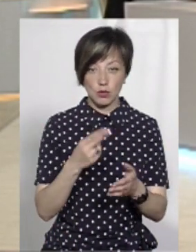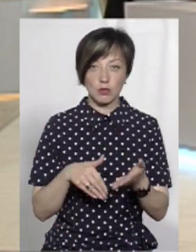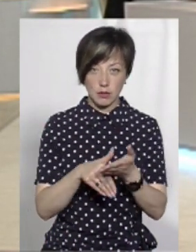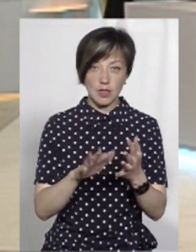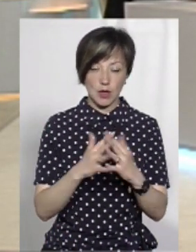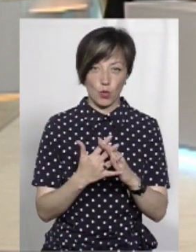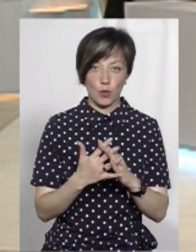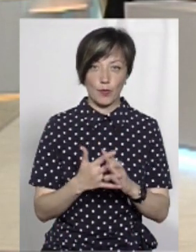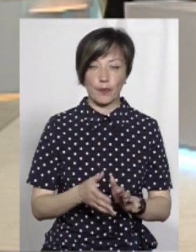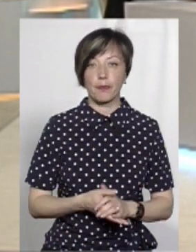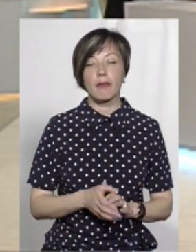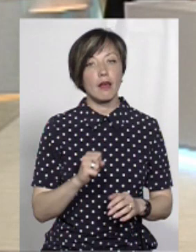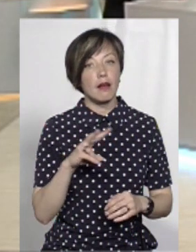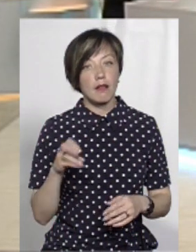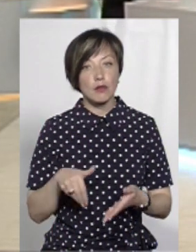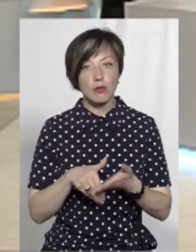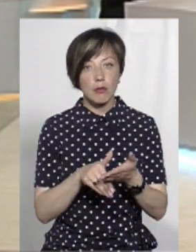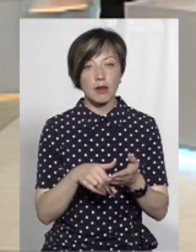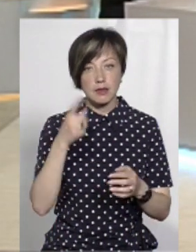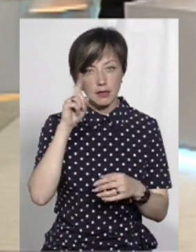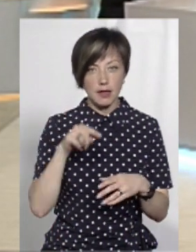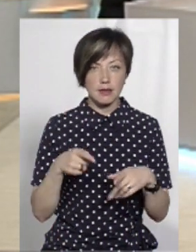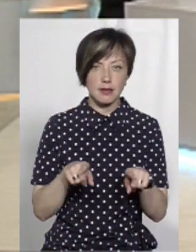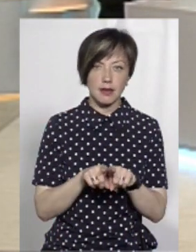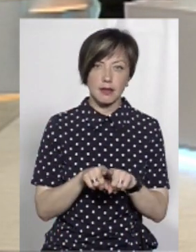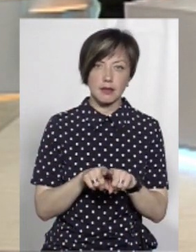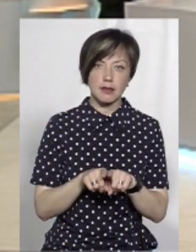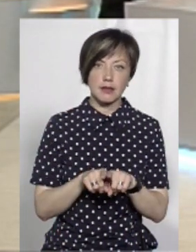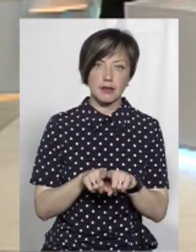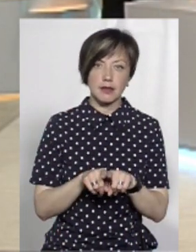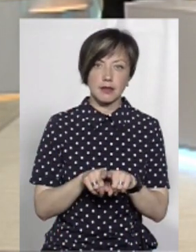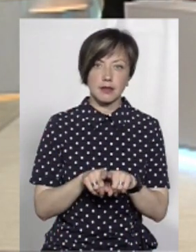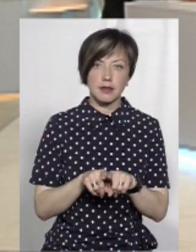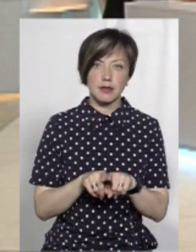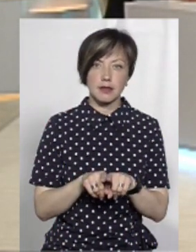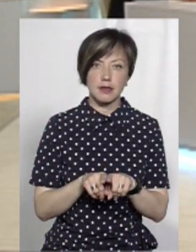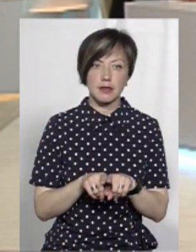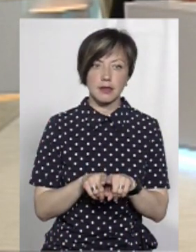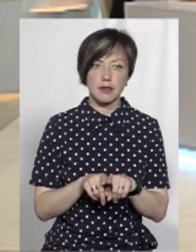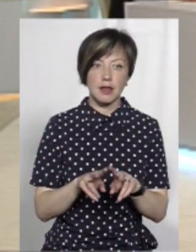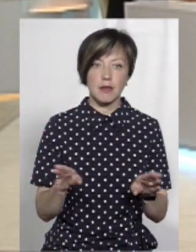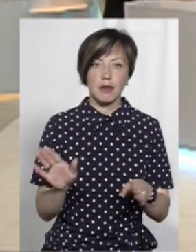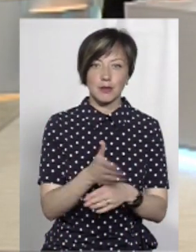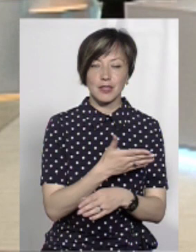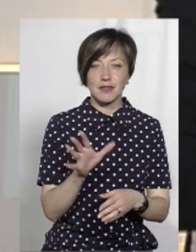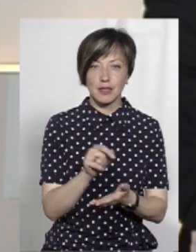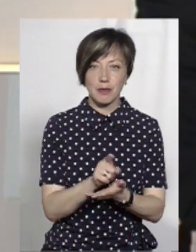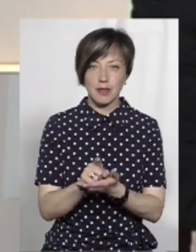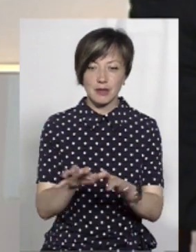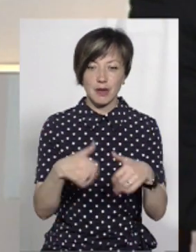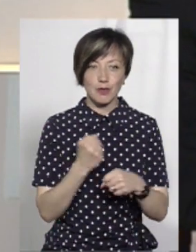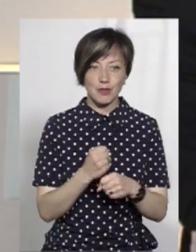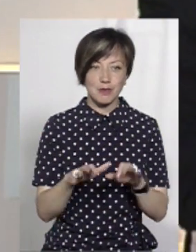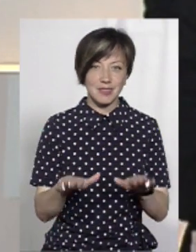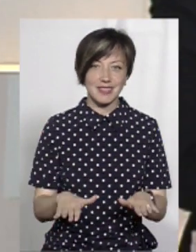допомагають селу. Але вони допомагають, знаєте, так, це якби посадити всіх на пенсію. Тобто забрали